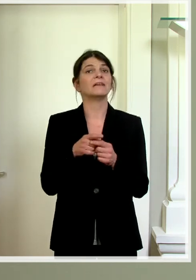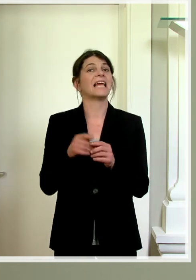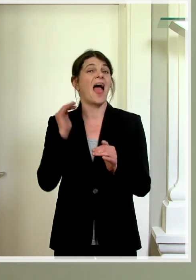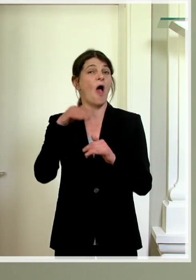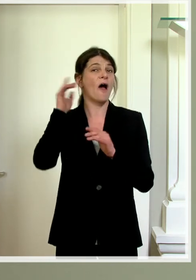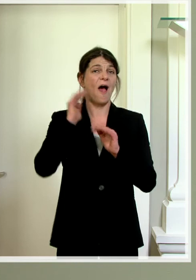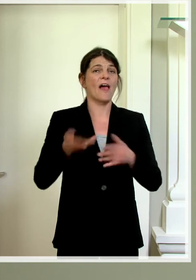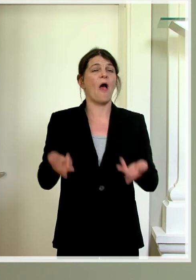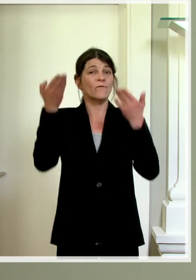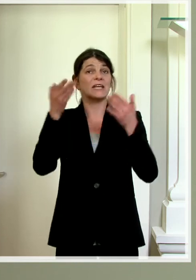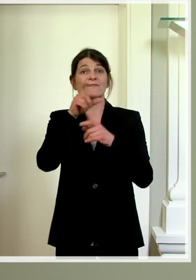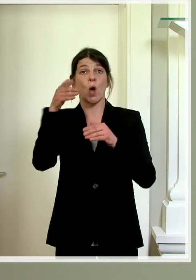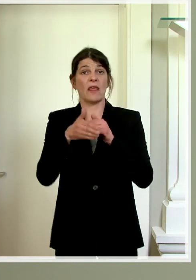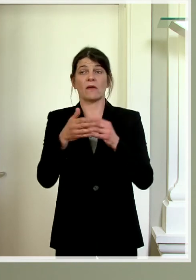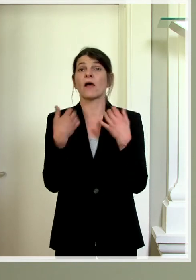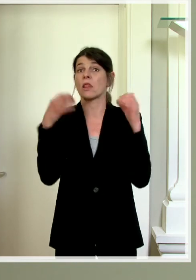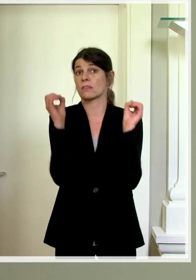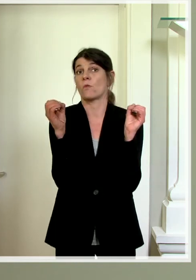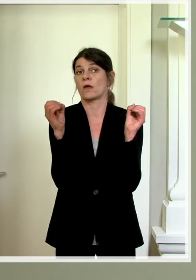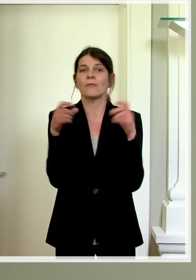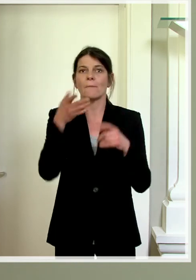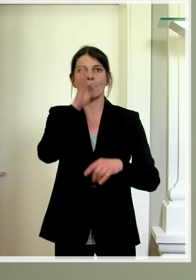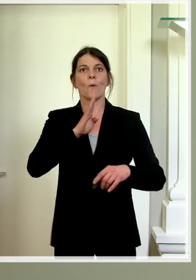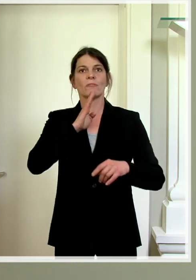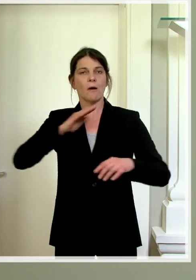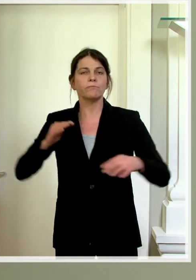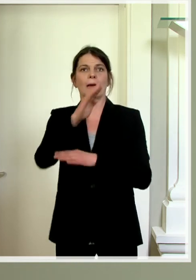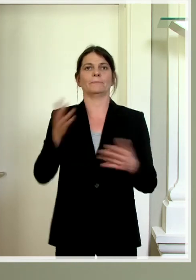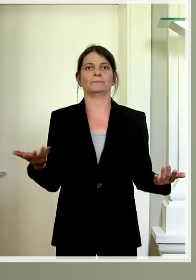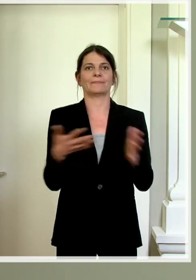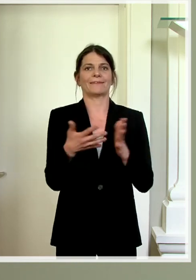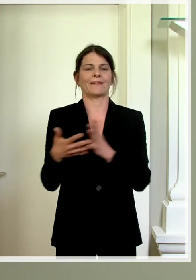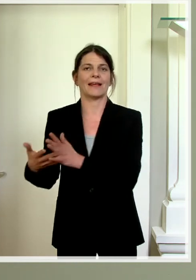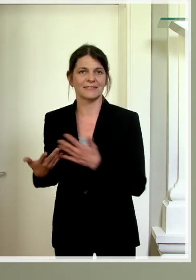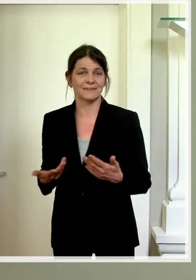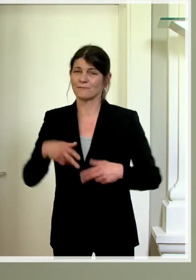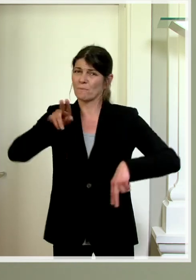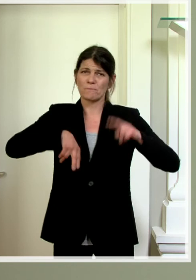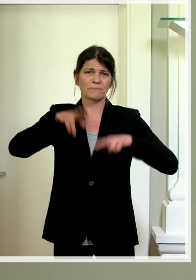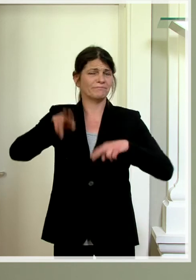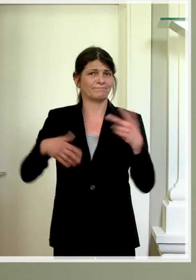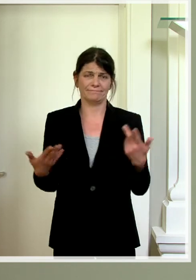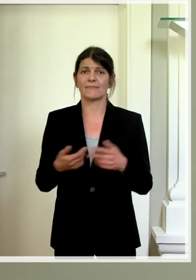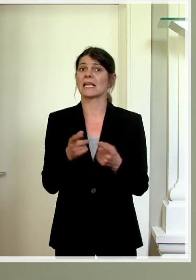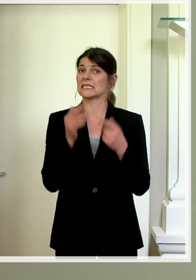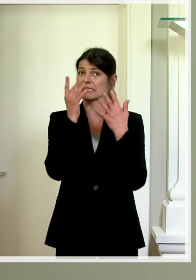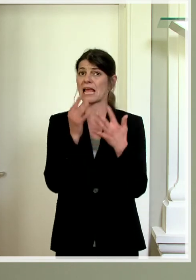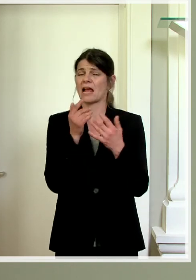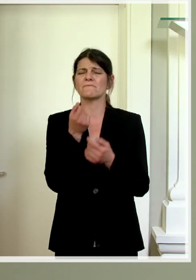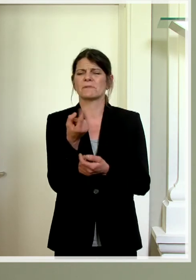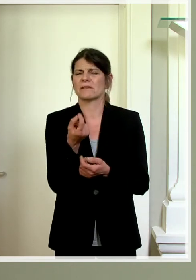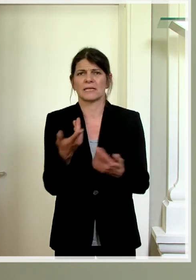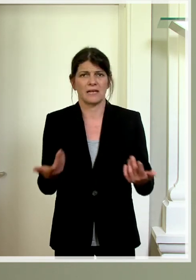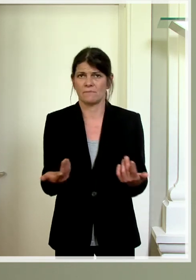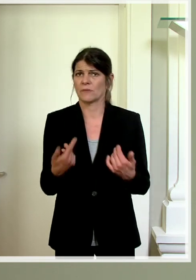lief fast nichts und am Montag kam dann ein Schwall. Also es ist recht unterschiedlich. Die Zahlen sind sehr klein und wir